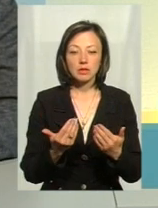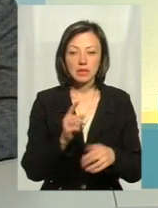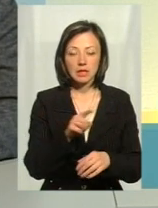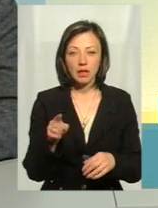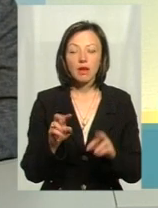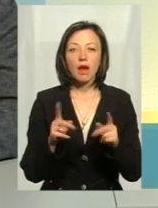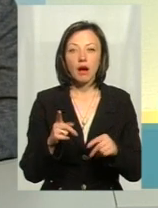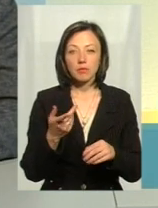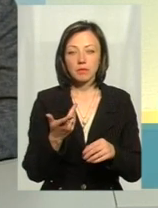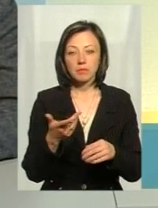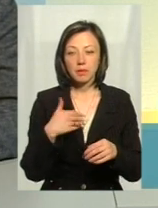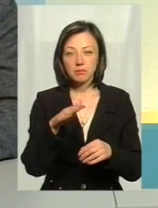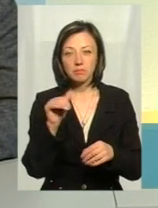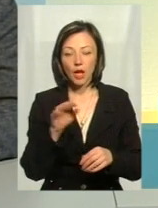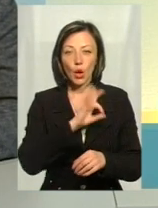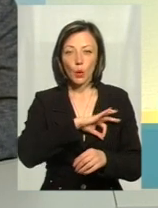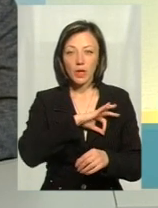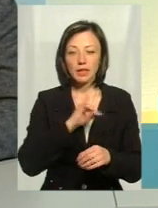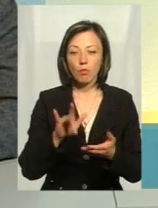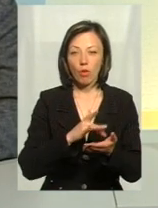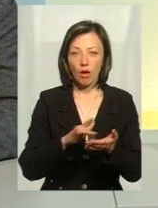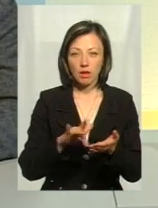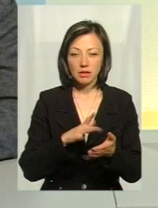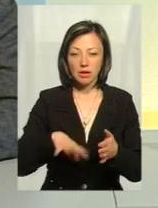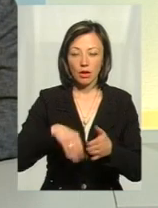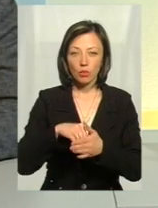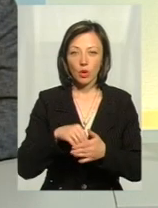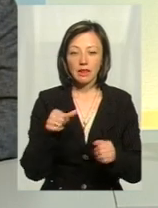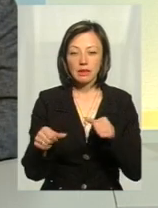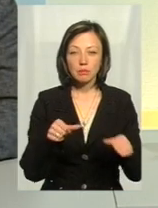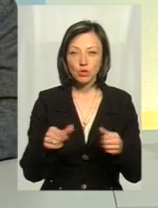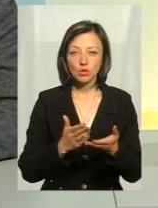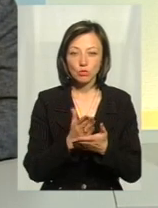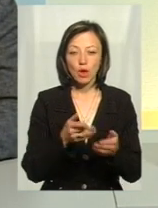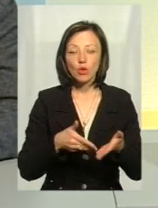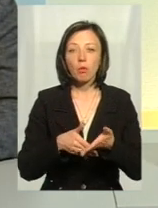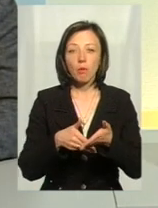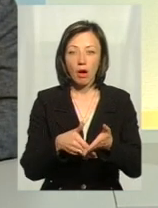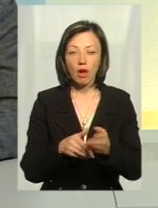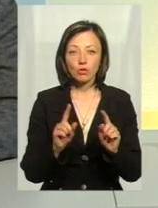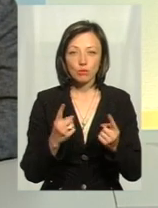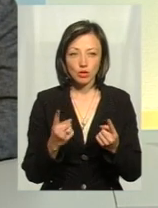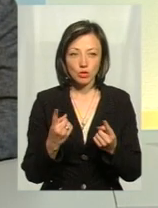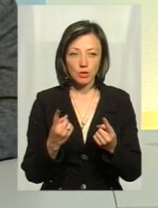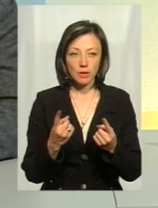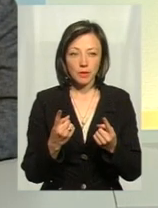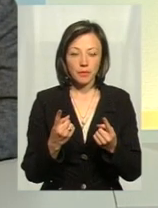наймаємо юристів і бухгалтерів за рахунок диспетчерської служби, і вони їм допомагають, тому що, ну,